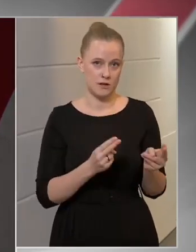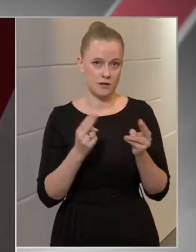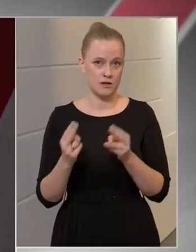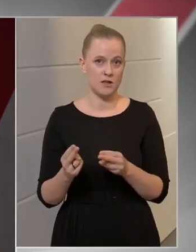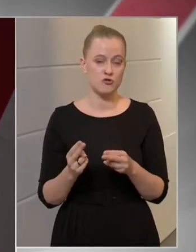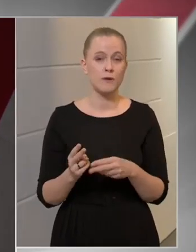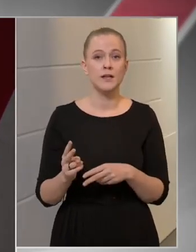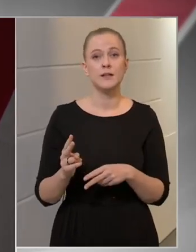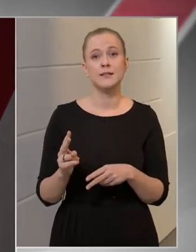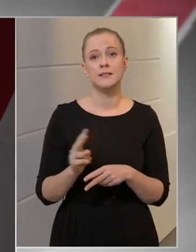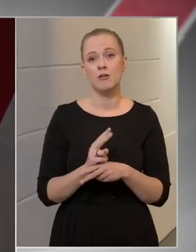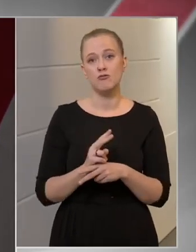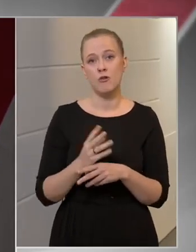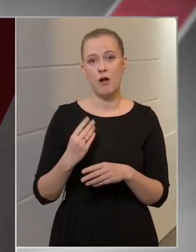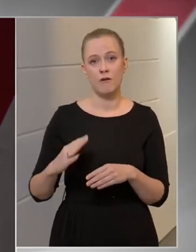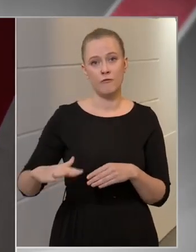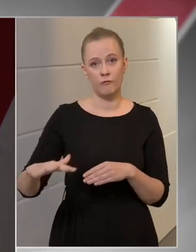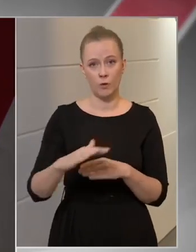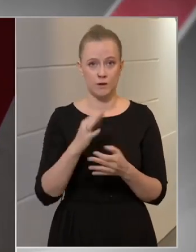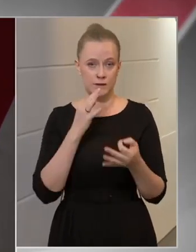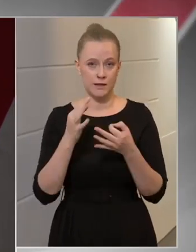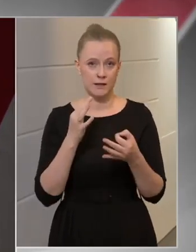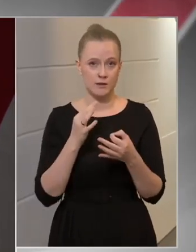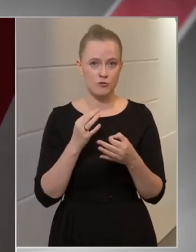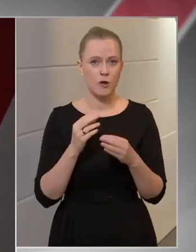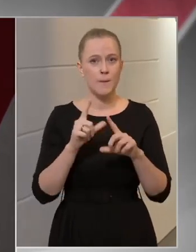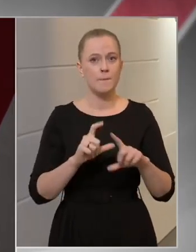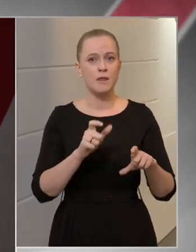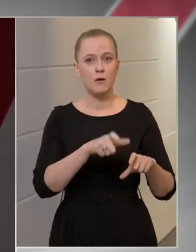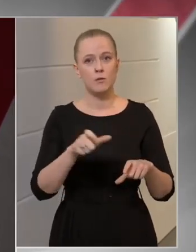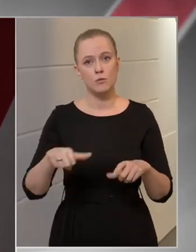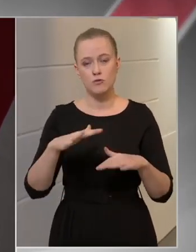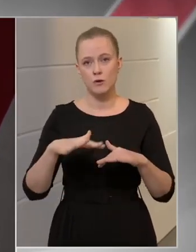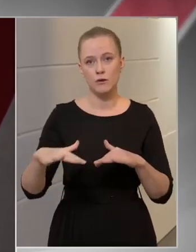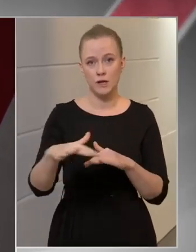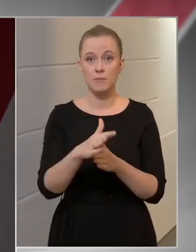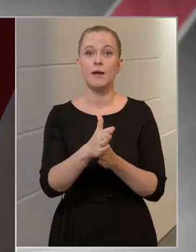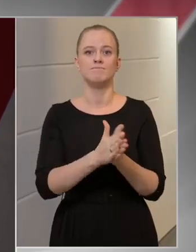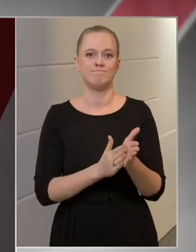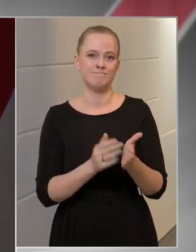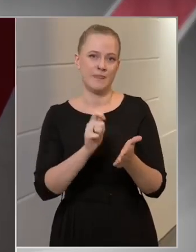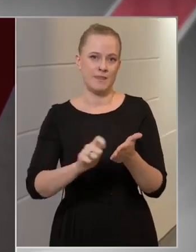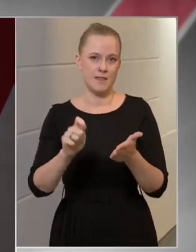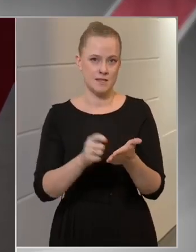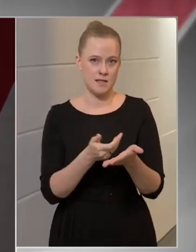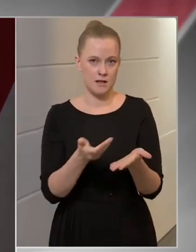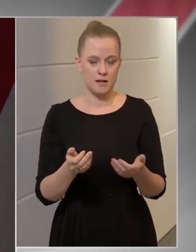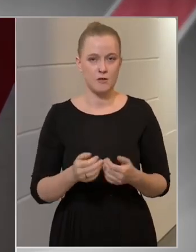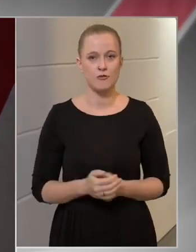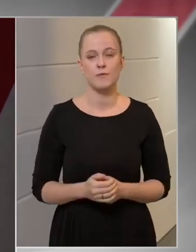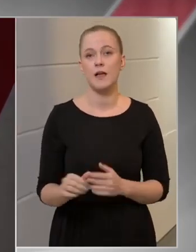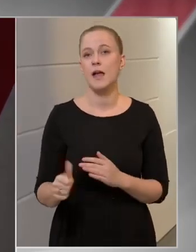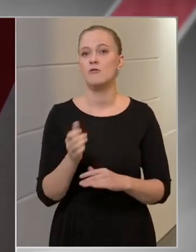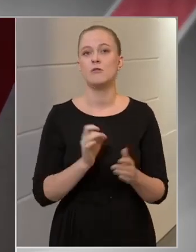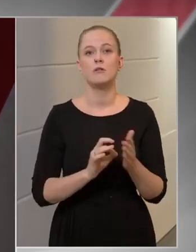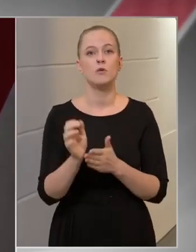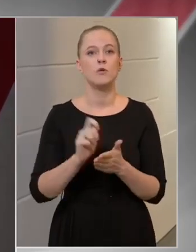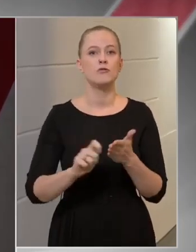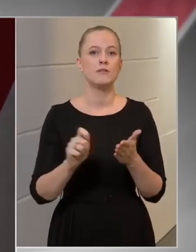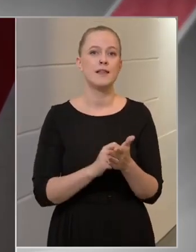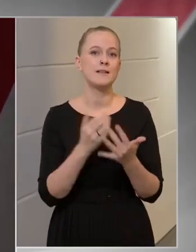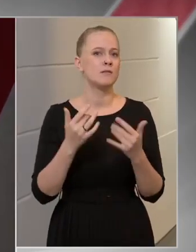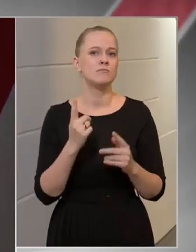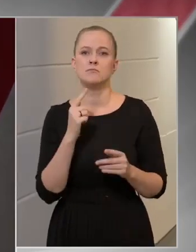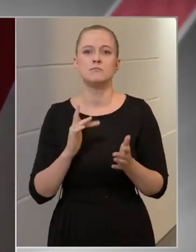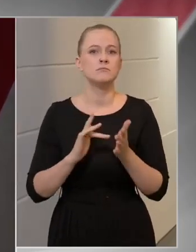kisalföld kérdésével kezdjük. A pedagógusok körében is elkezdődött a tesztelés. Az első gyors teszt eredmények